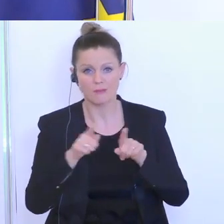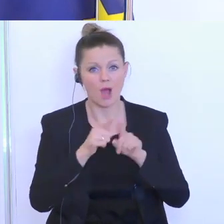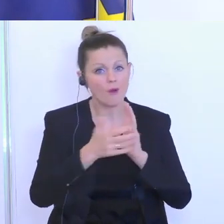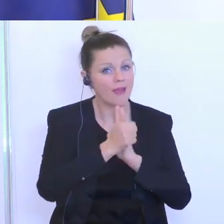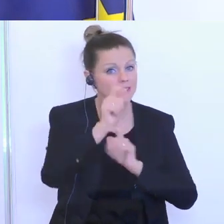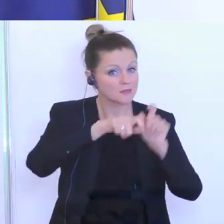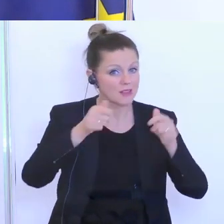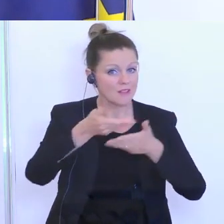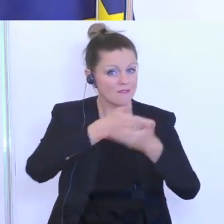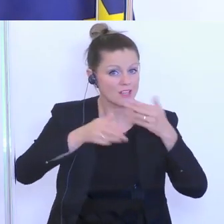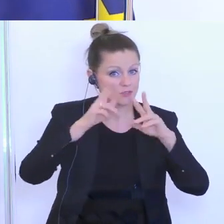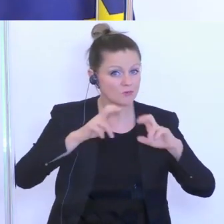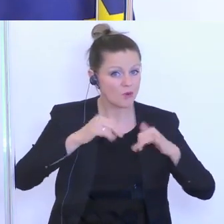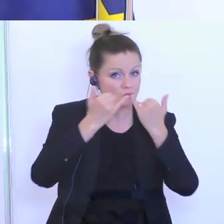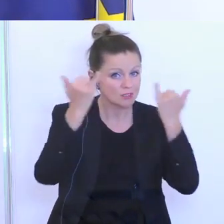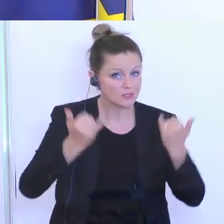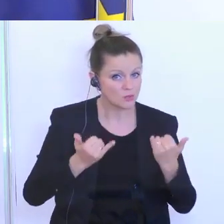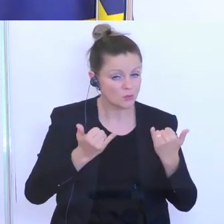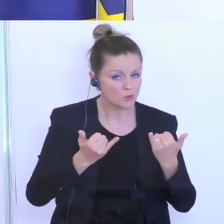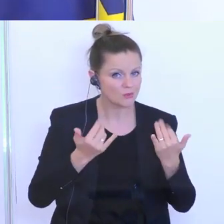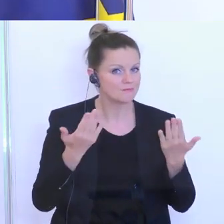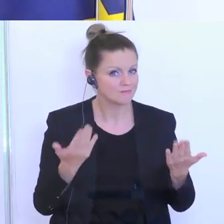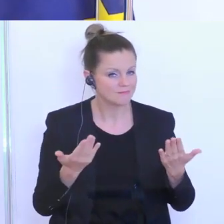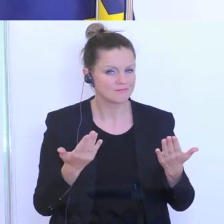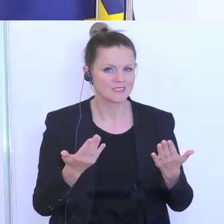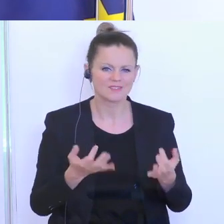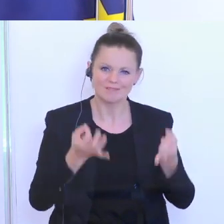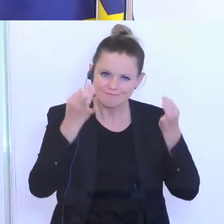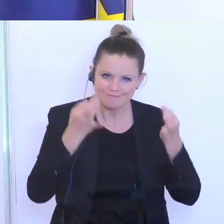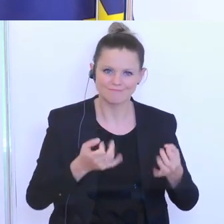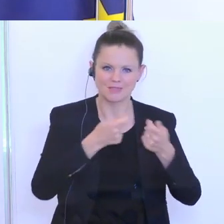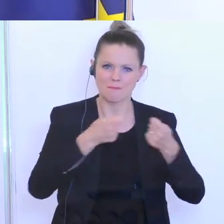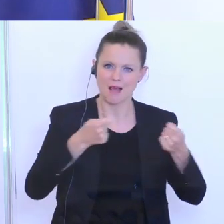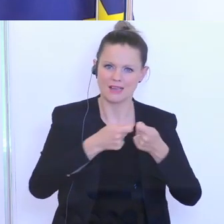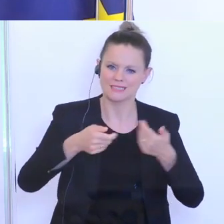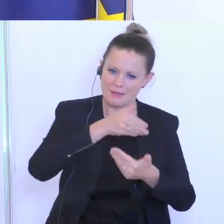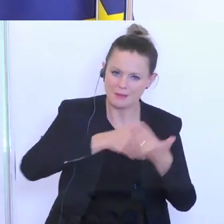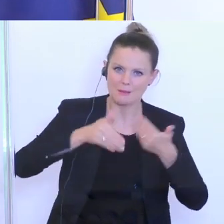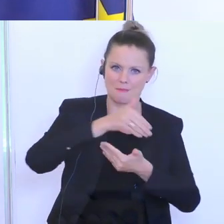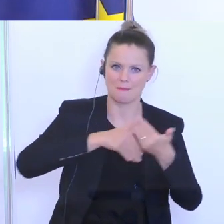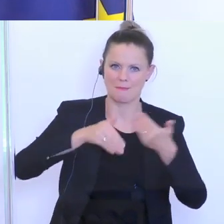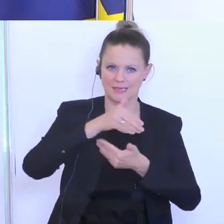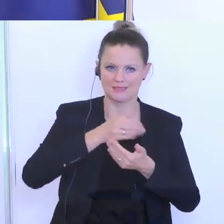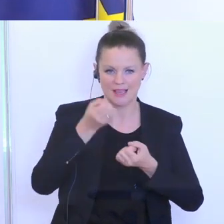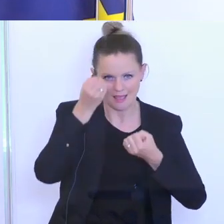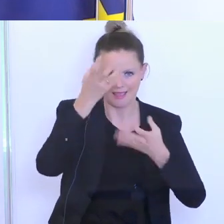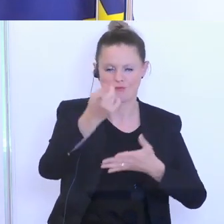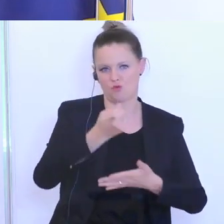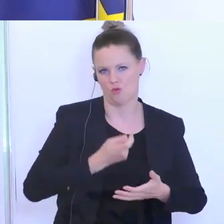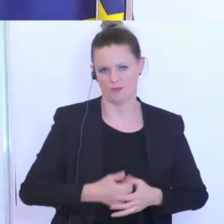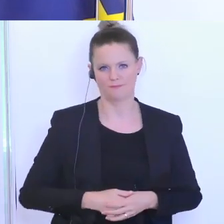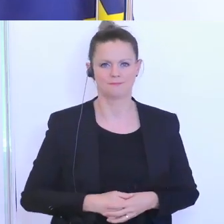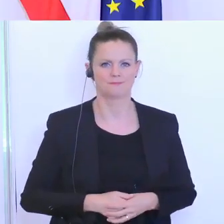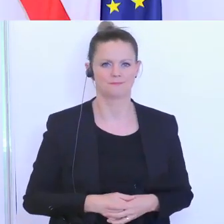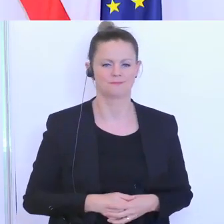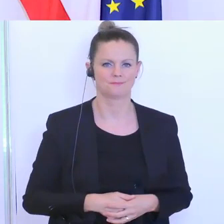und Experten der Wirtschaftsforschungsinstitute, um hier einen Maßnahmenmix dann zu kommunizieren, wenn wir diese Bewertung durchgeführt haben.